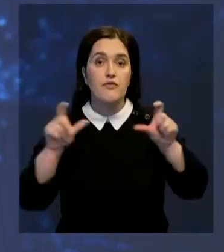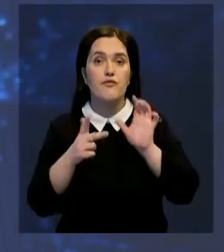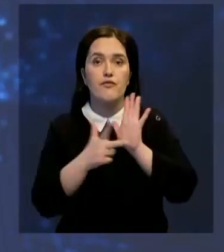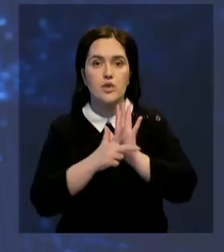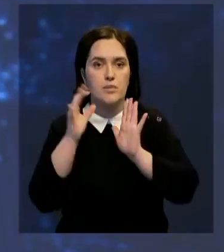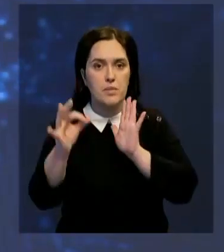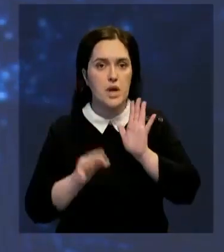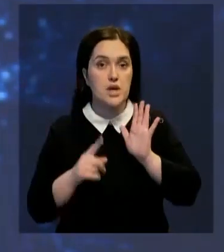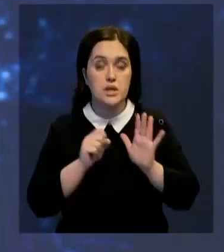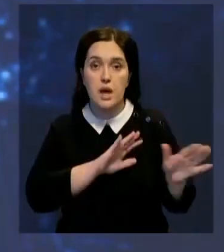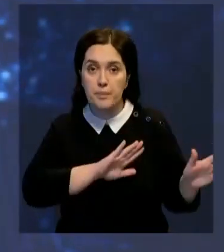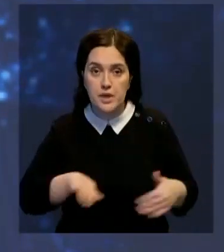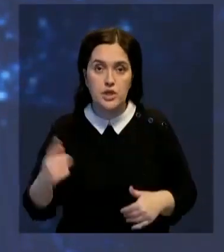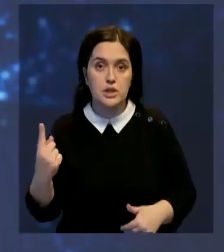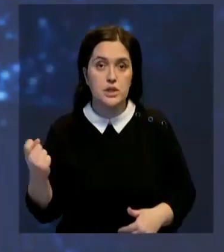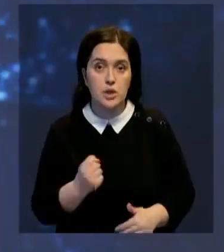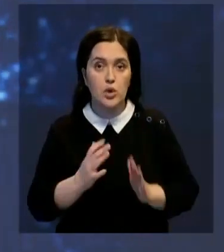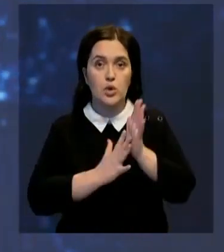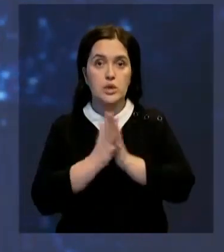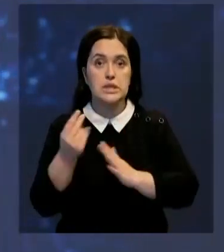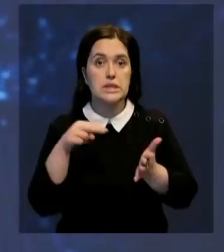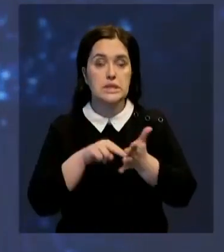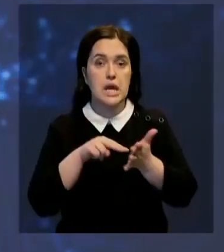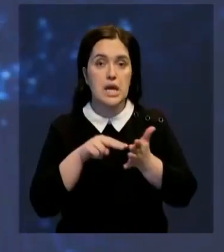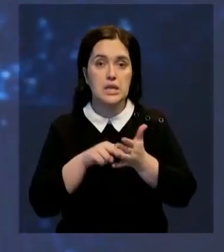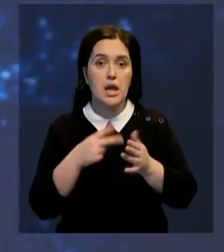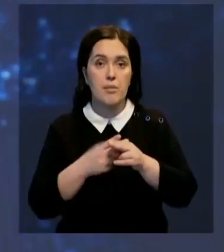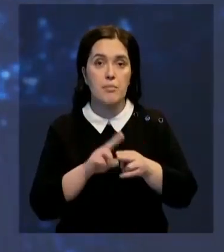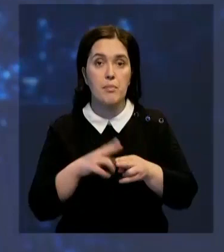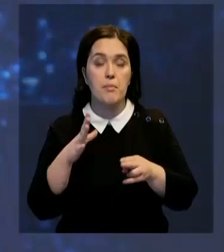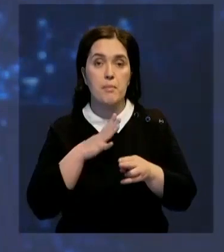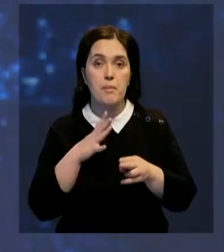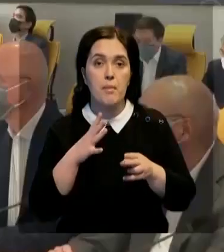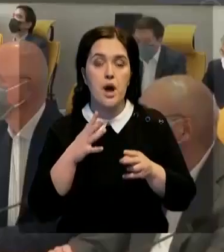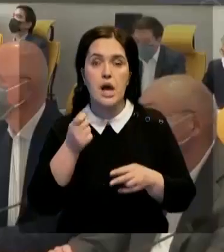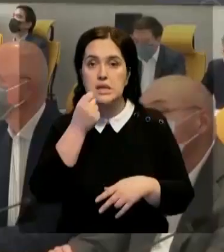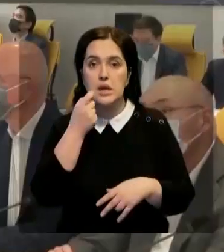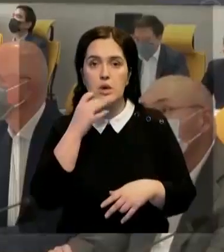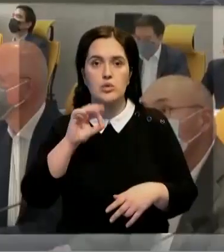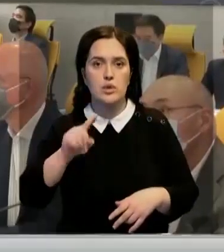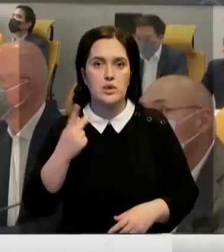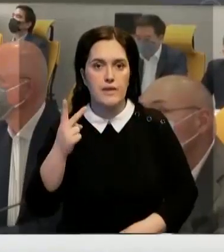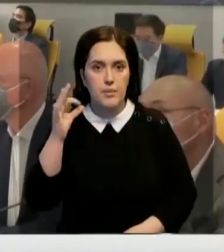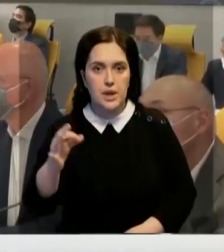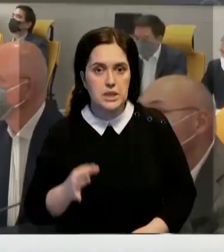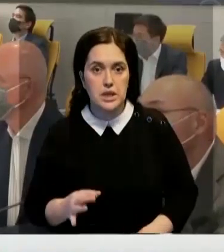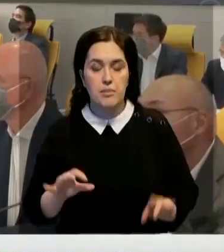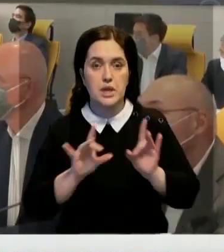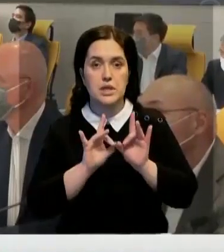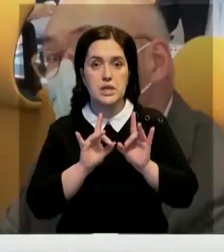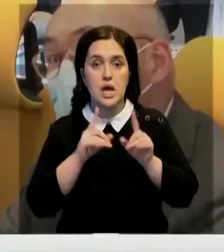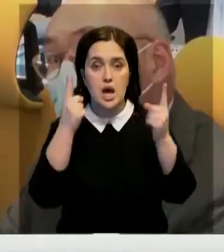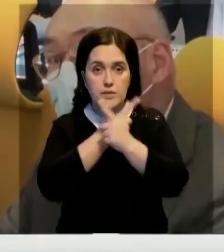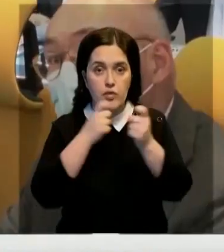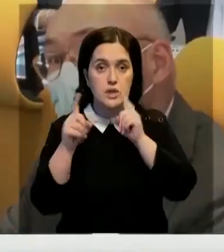8%. За прошедшую неделю рост цен на продукты первой необходимости составил 0,2%. Такие данные